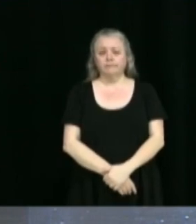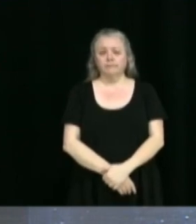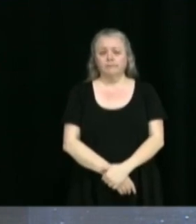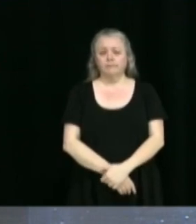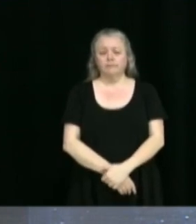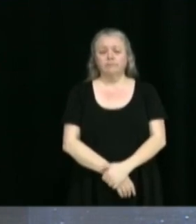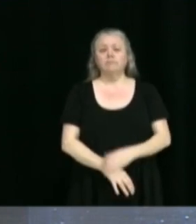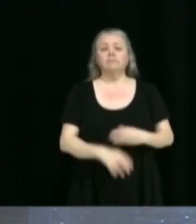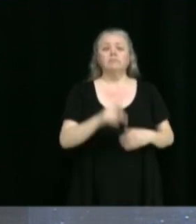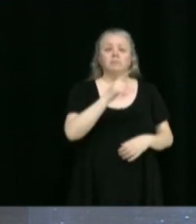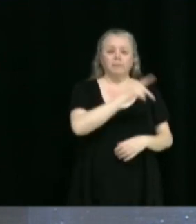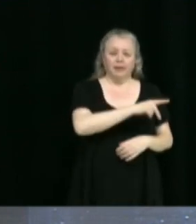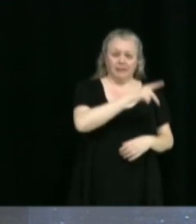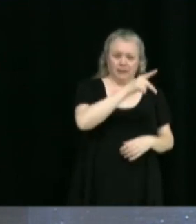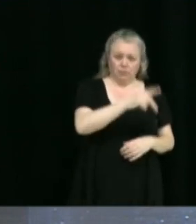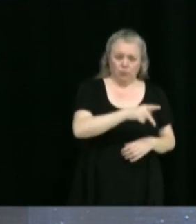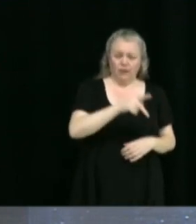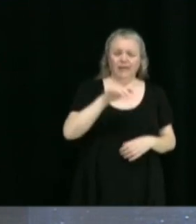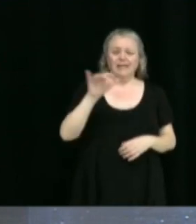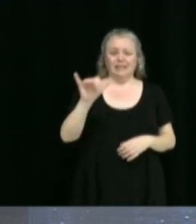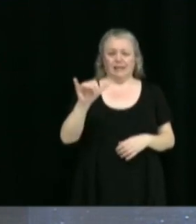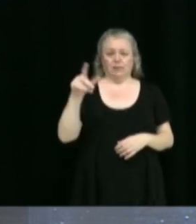Patrick Paulin et Yannick Poisson